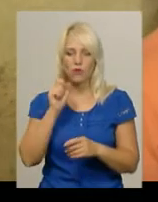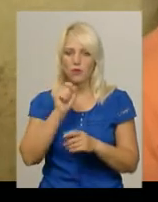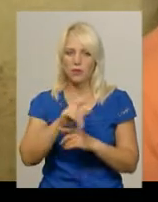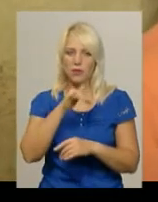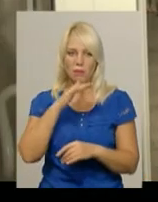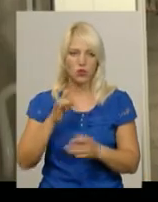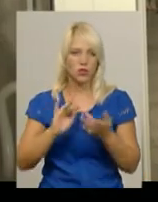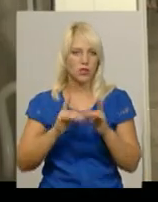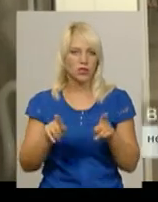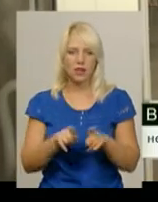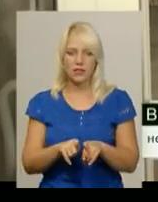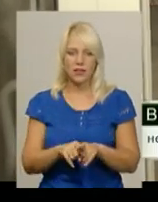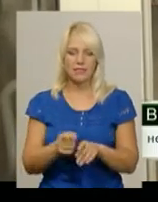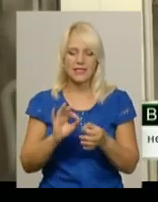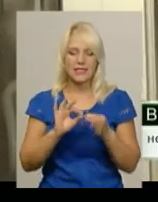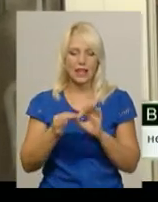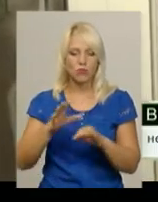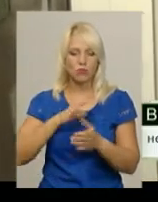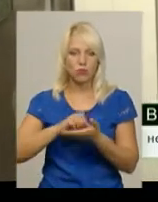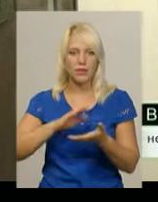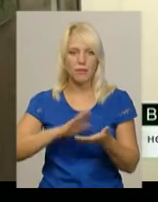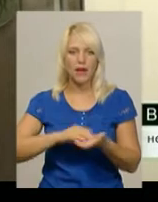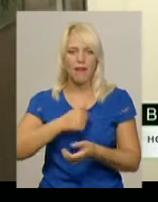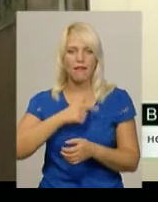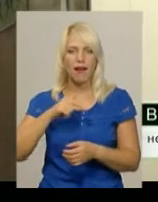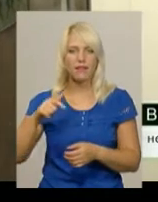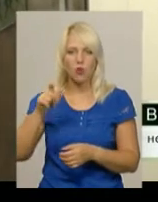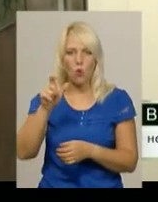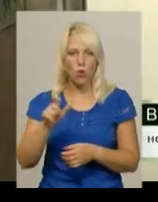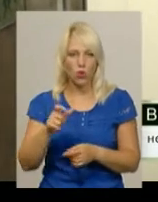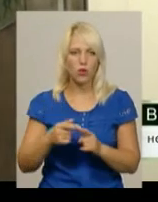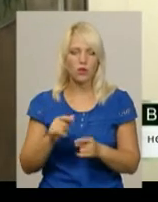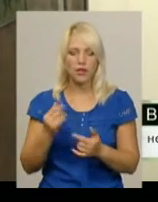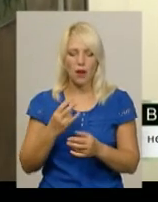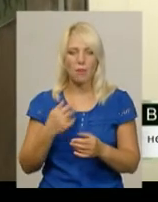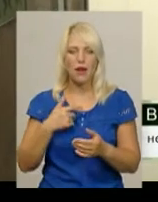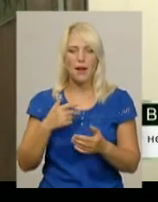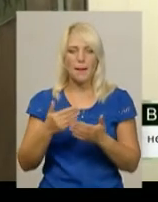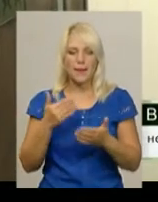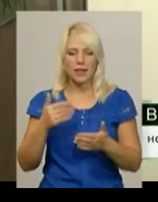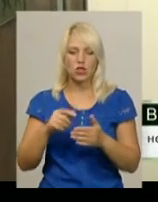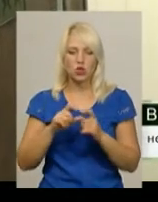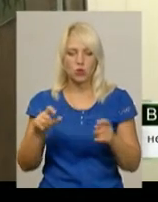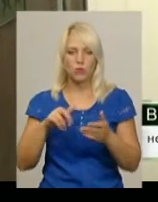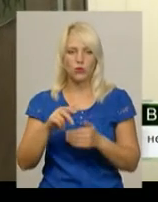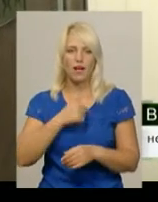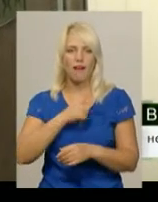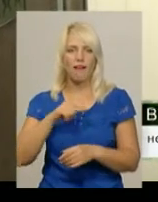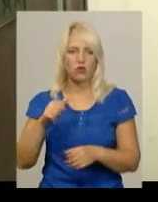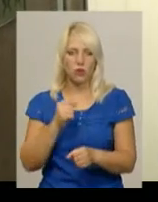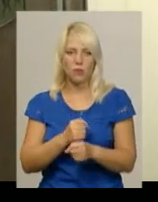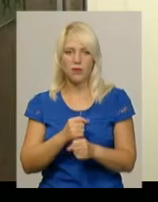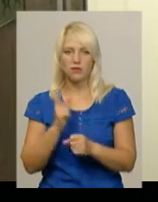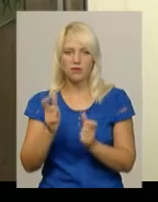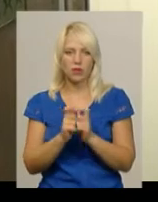числі також. Саме складніше було записатися до кардіолога. Мені дитині потрібно перед школою прийти к кардіограму, і ми там